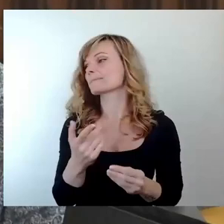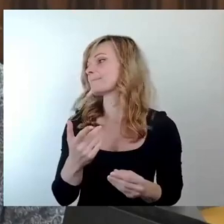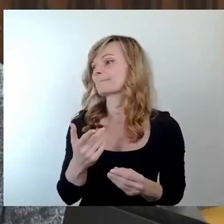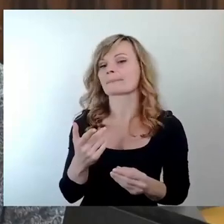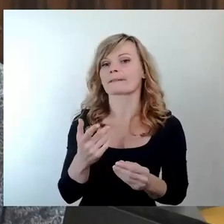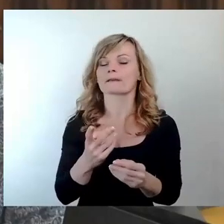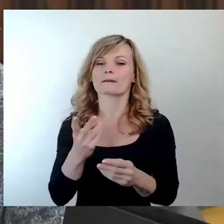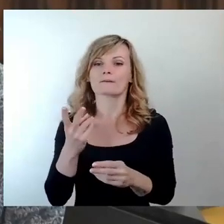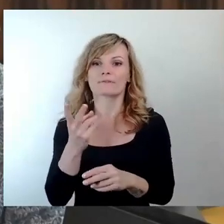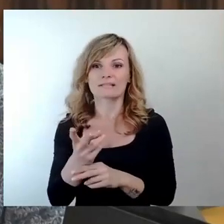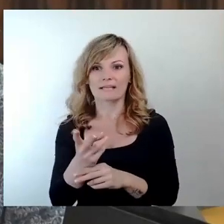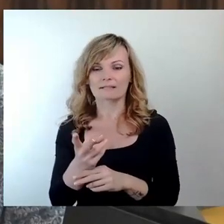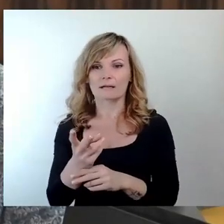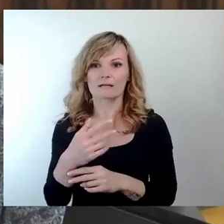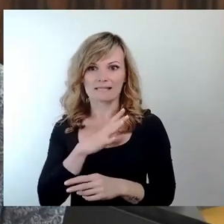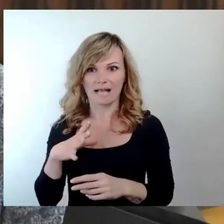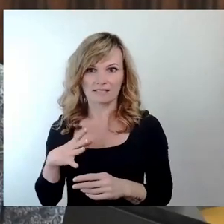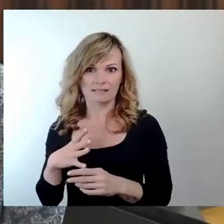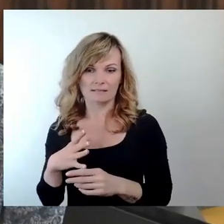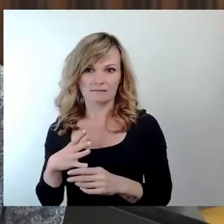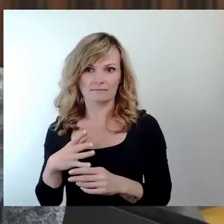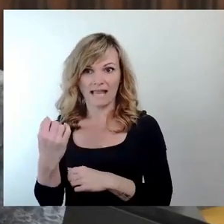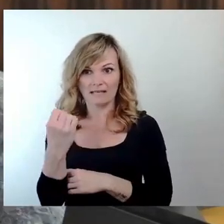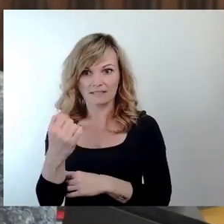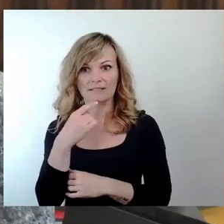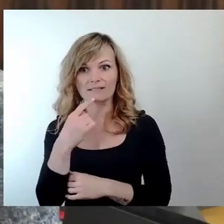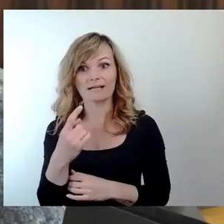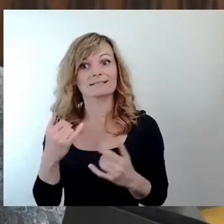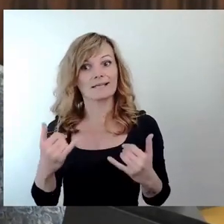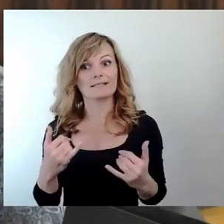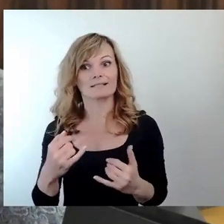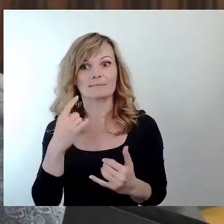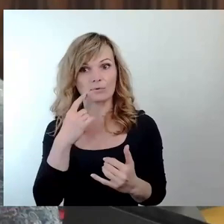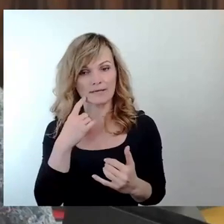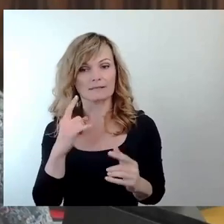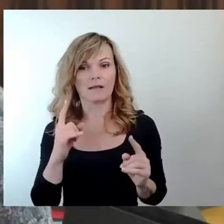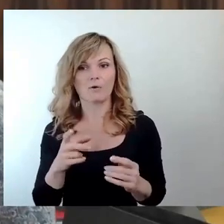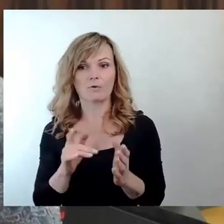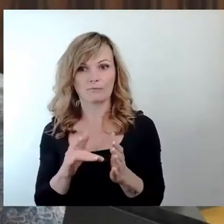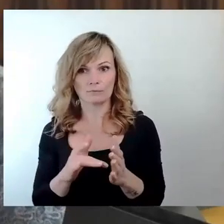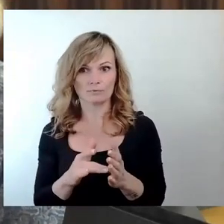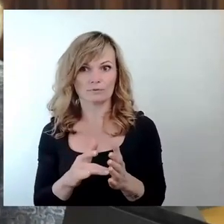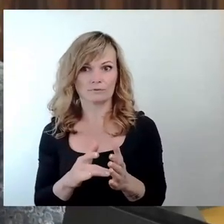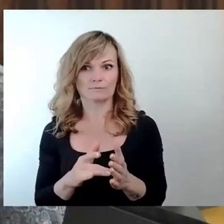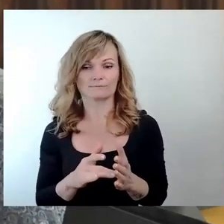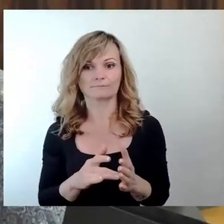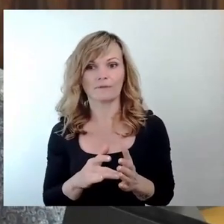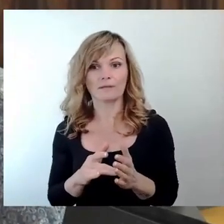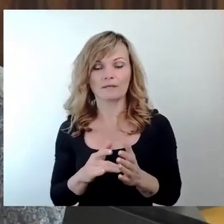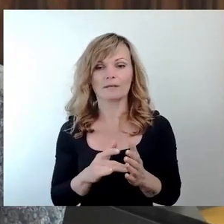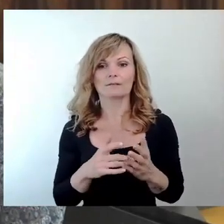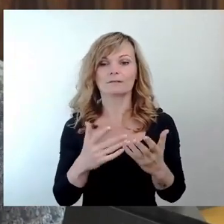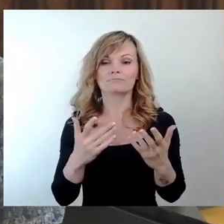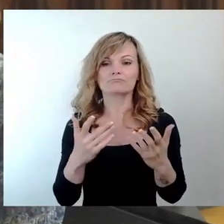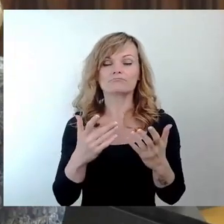der Sachsenenergie, dass gegenwärtig, auch aufgrund gesetzlicher Vorschriften,